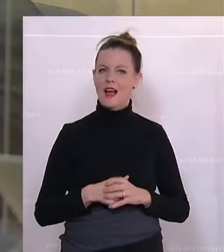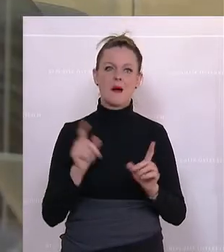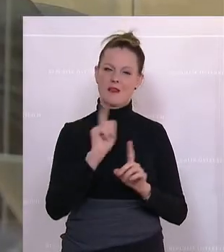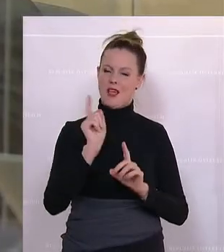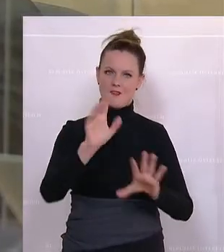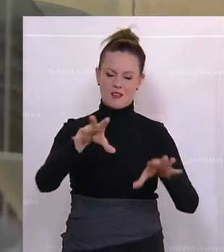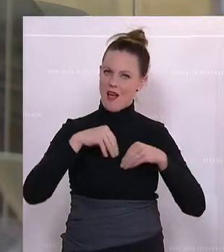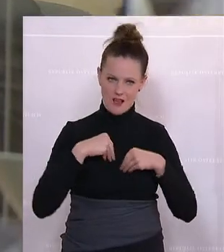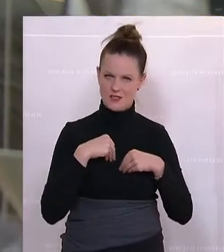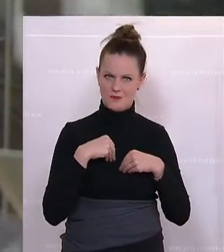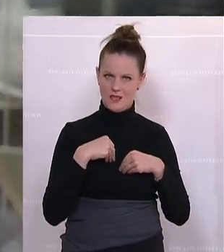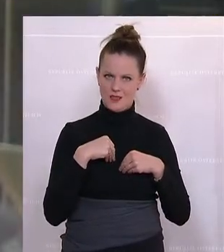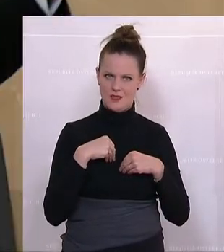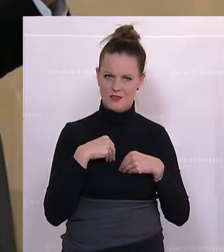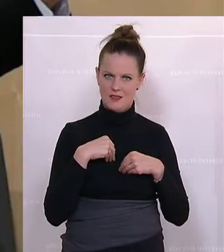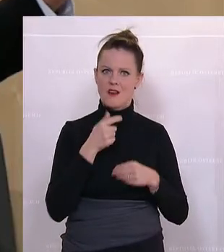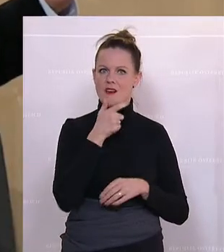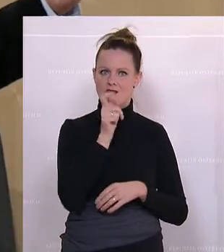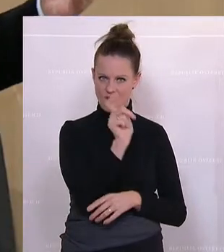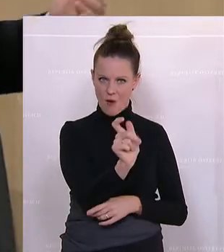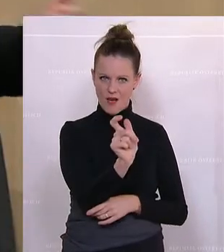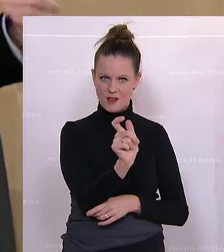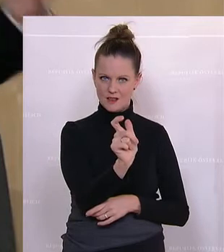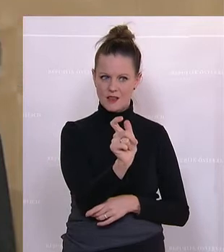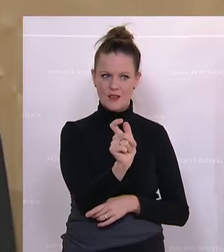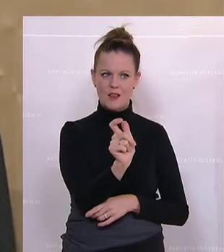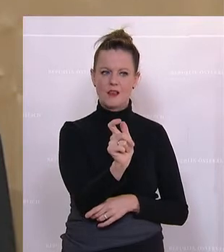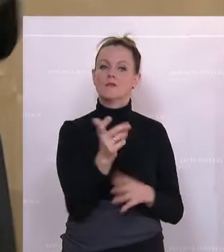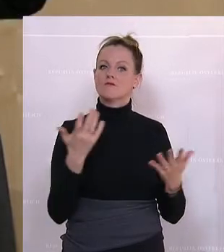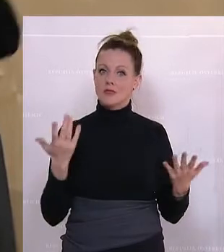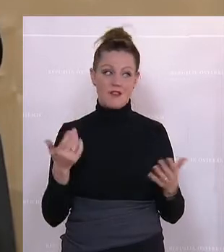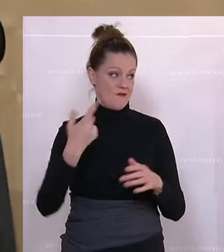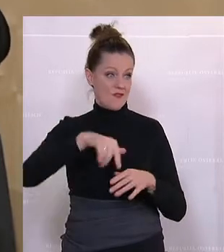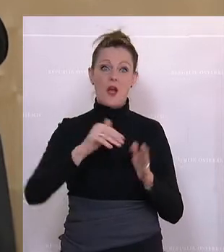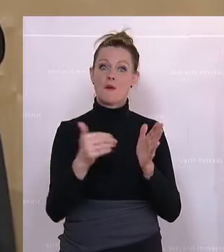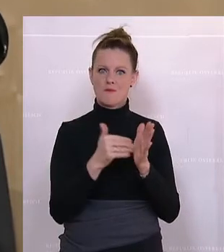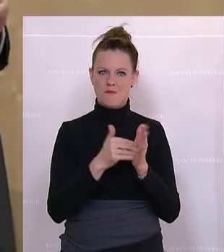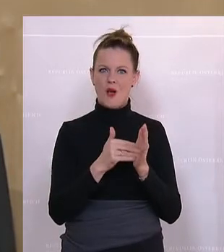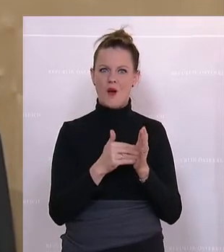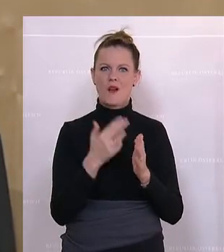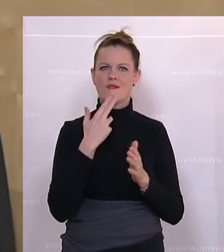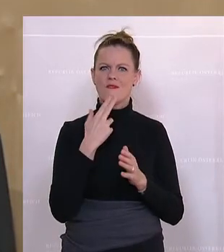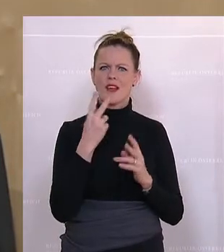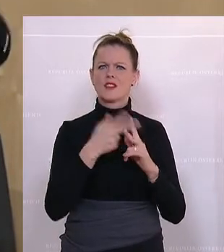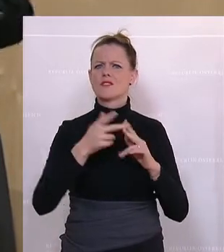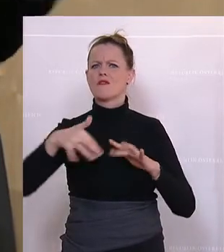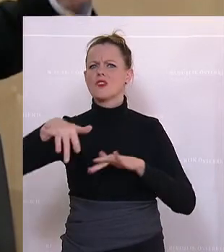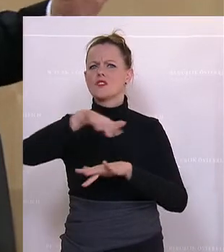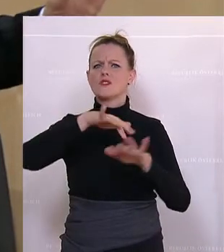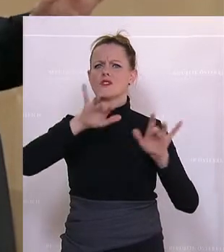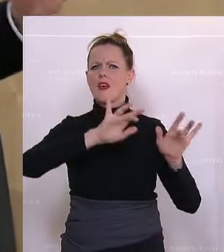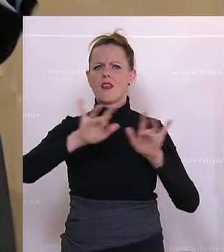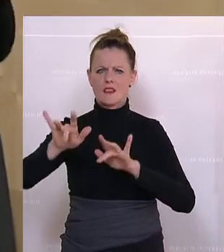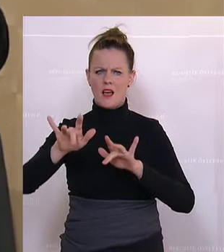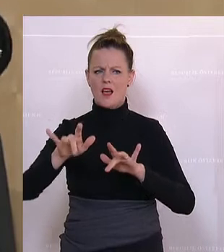Bezeichnung, wäre nämlich die Bahnmeile notwendigerweise, weil wir wissen ja, wer da alle immer zwischendurch noch herum marschiert, nicht nur, aber